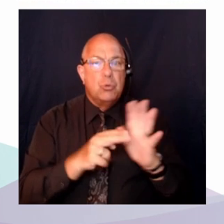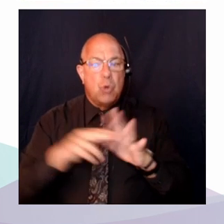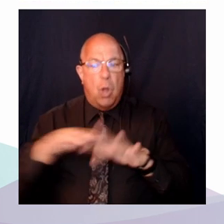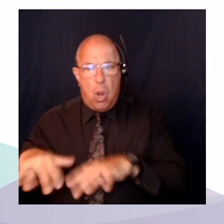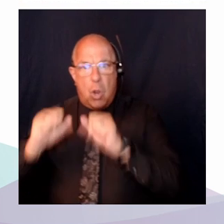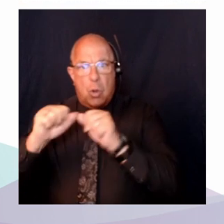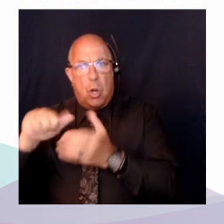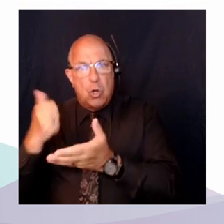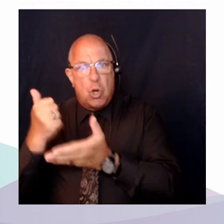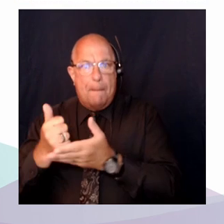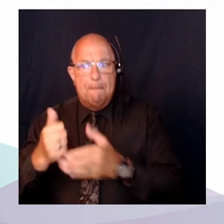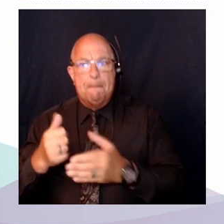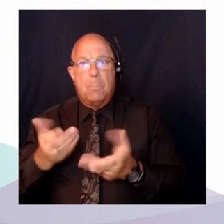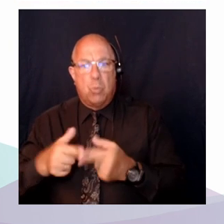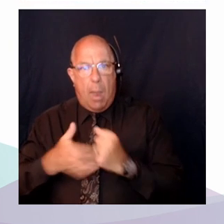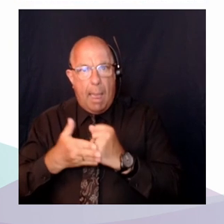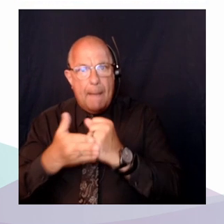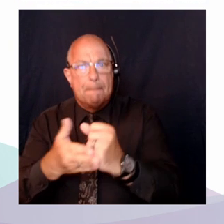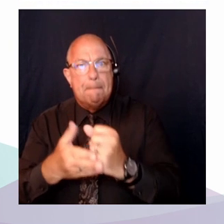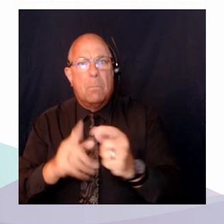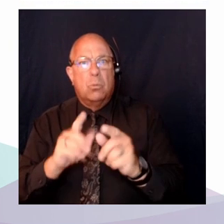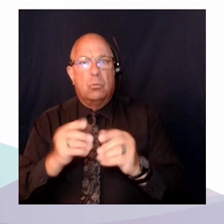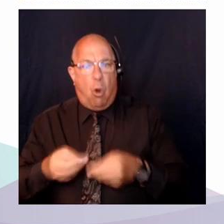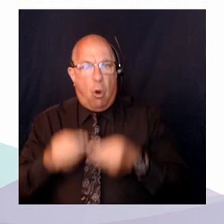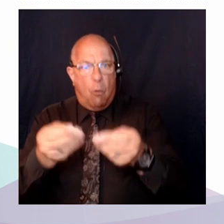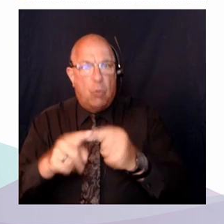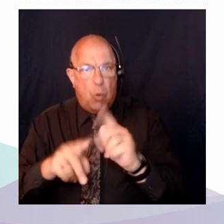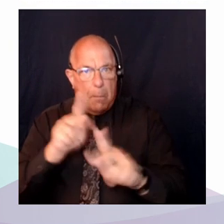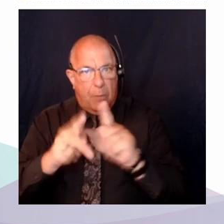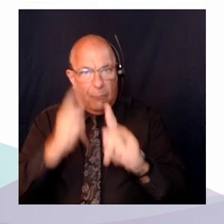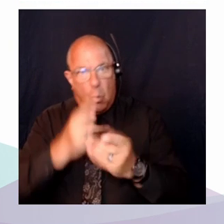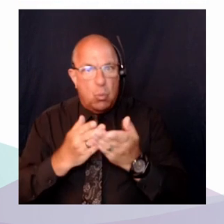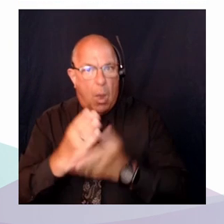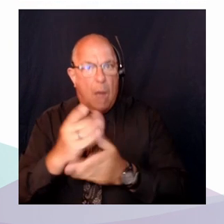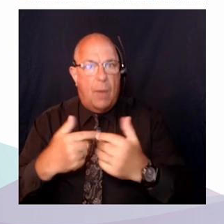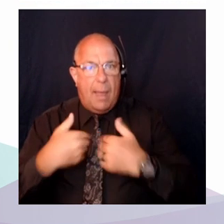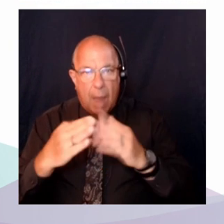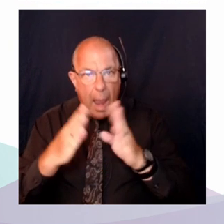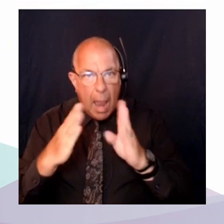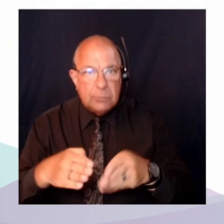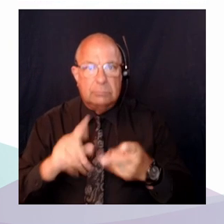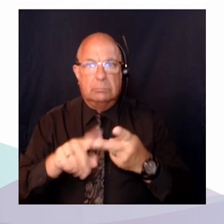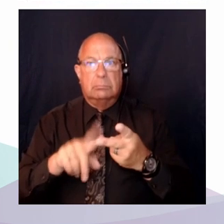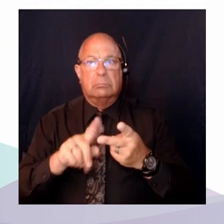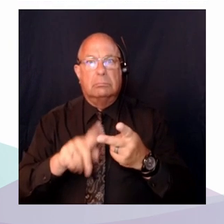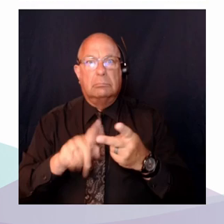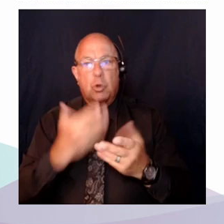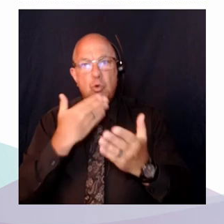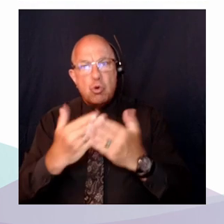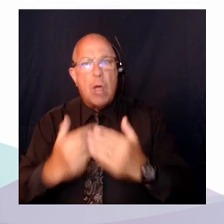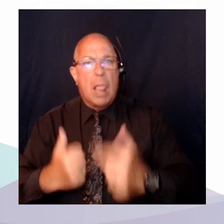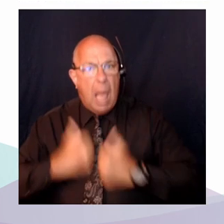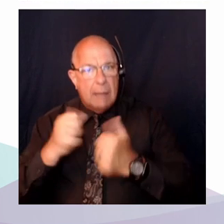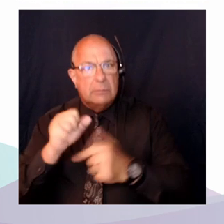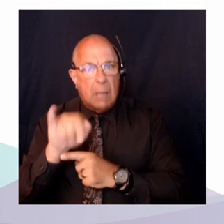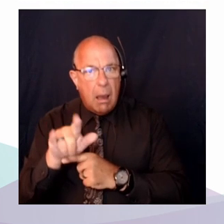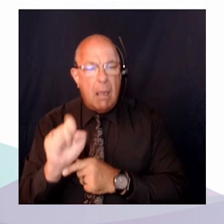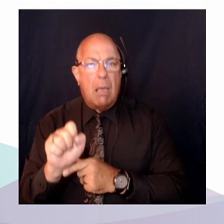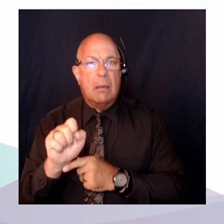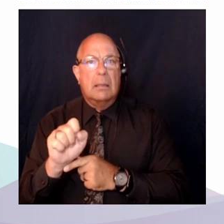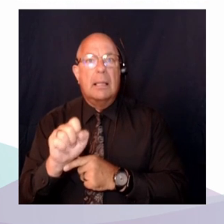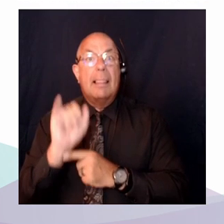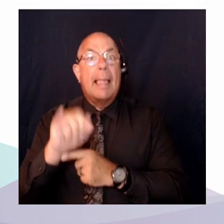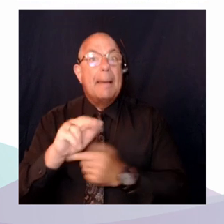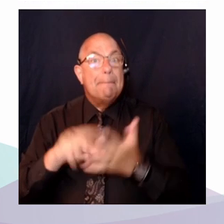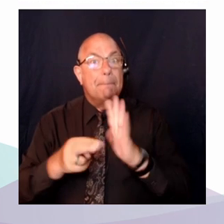réaliser le droit à la santé au logement au niveau de vie suffisant. Imposent donc d'adapter ces mesures aux